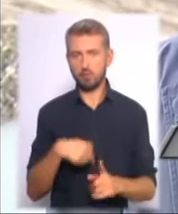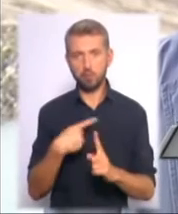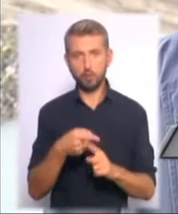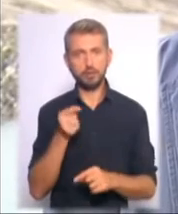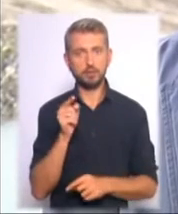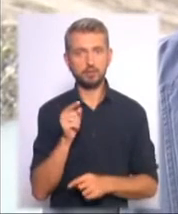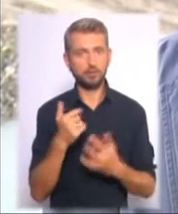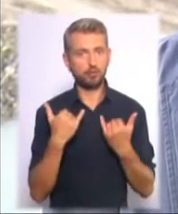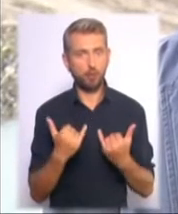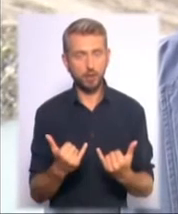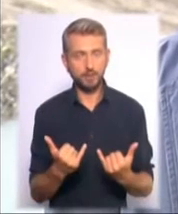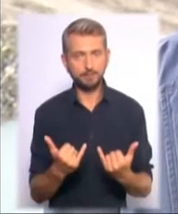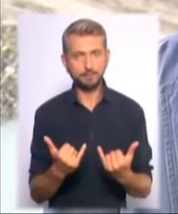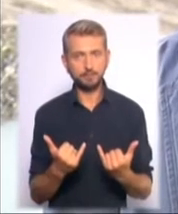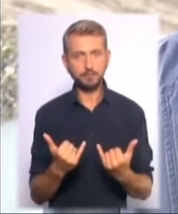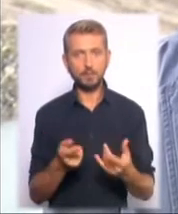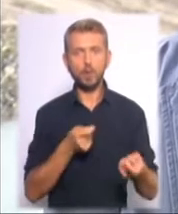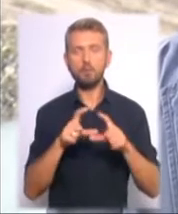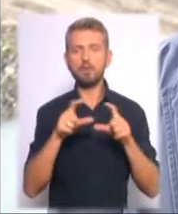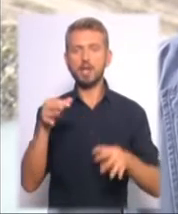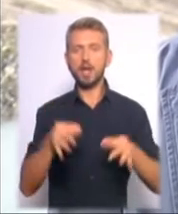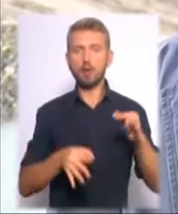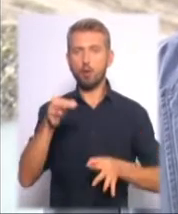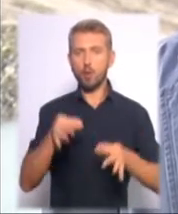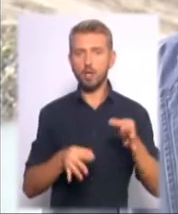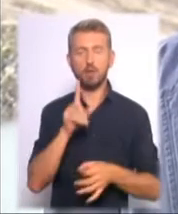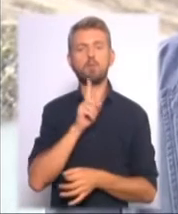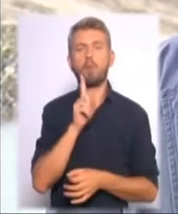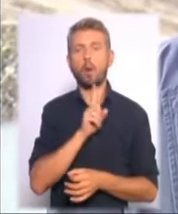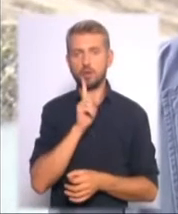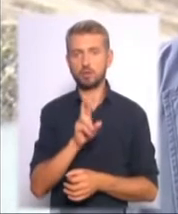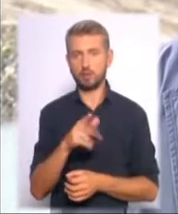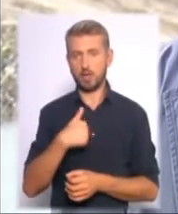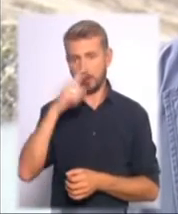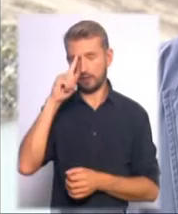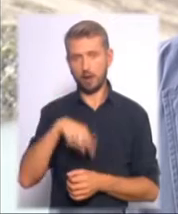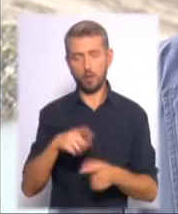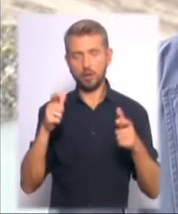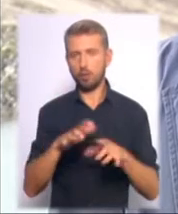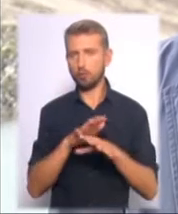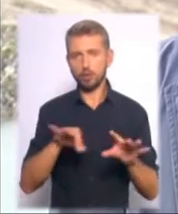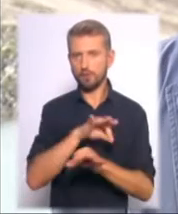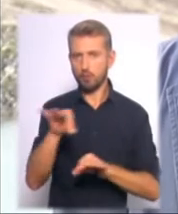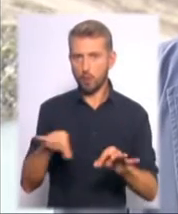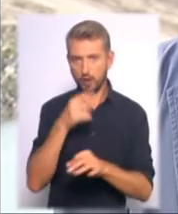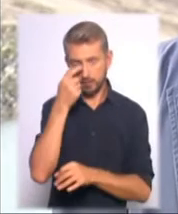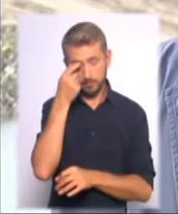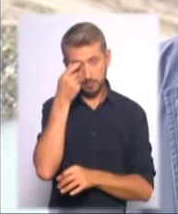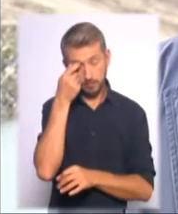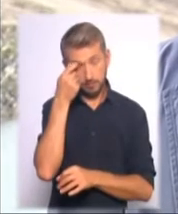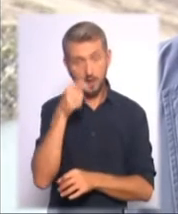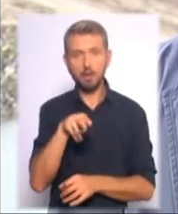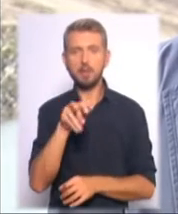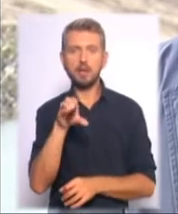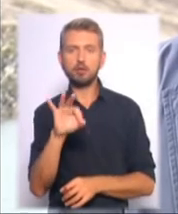сьогодні управління екології поки що, наскільки мені відомо, не узгоджувало проєкт. Плеса